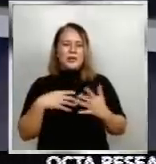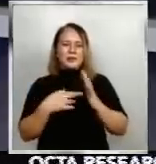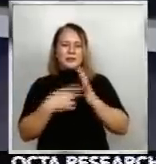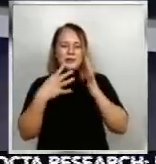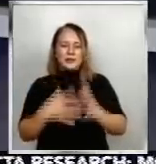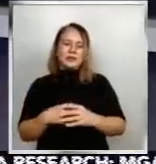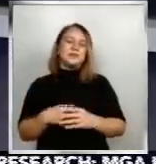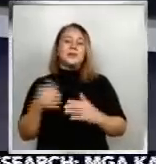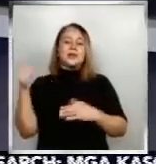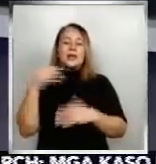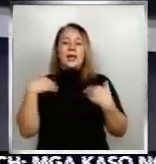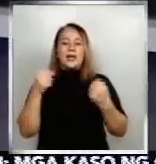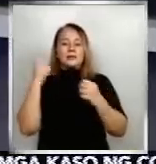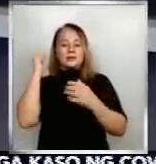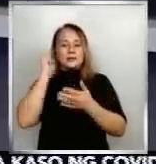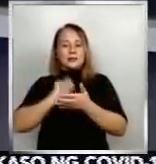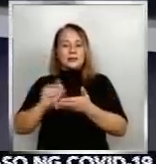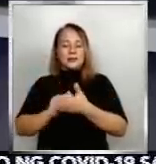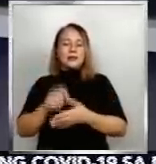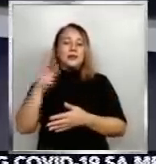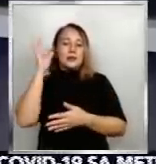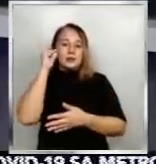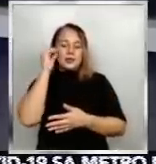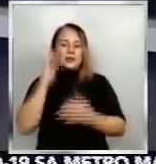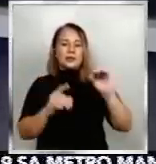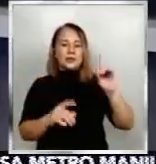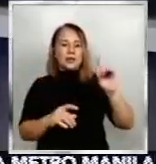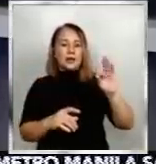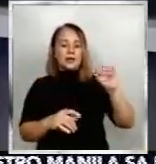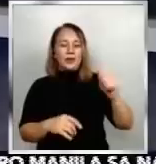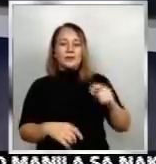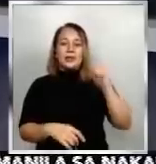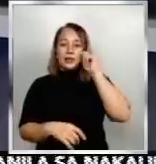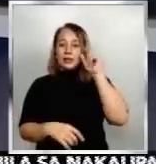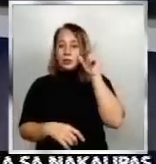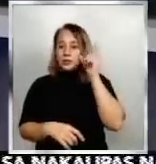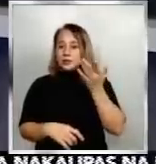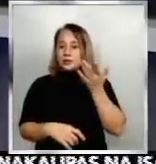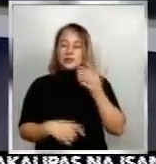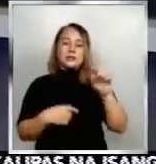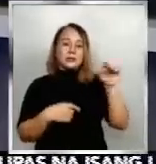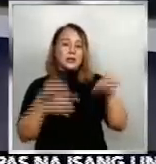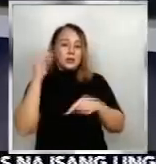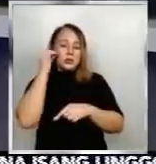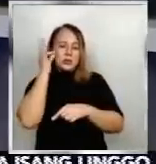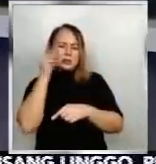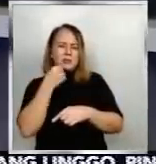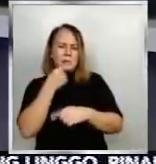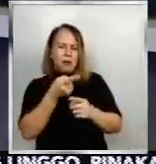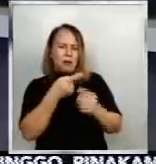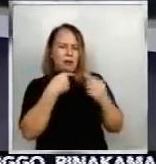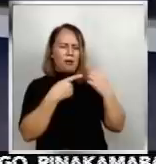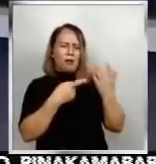Sine Health Secretary Francisco Duque at DFA Secretary Teddy Luxin. Pinalaga ni Duque ang pahayag ni Luxin na meron na naman